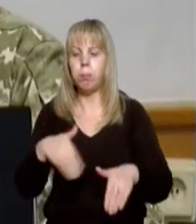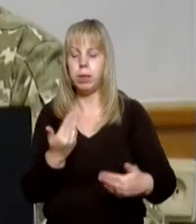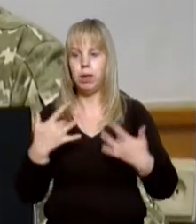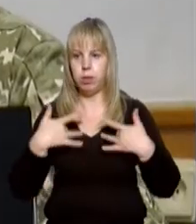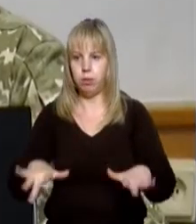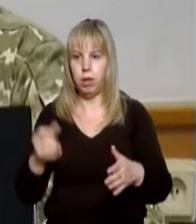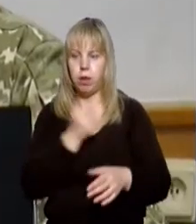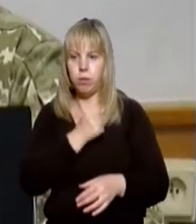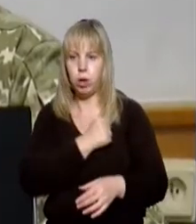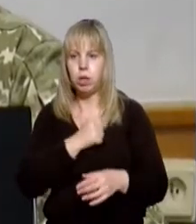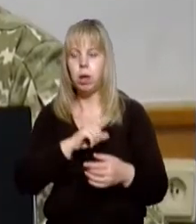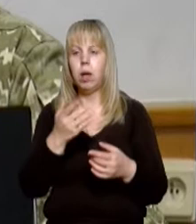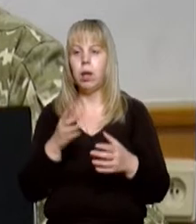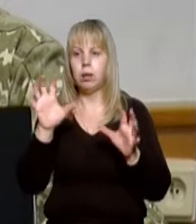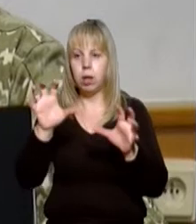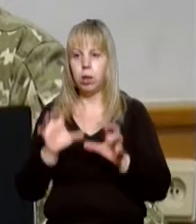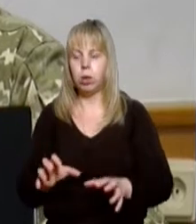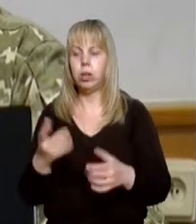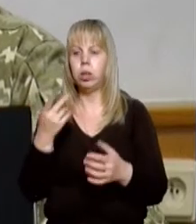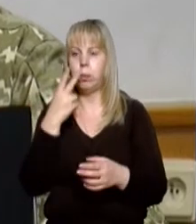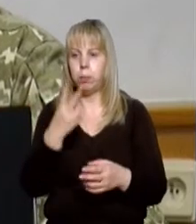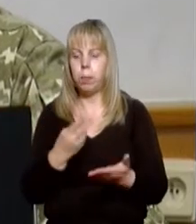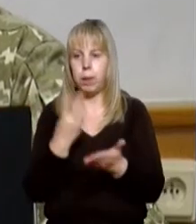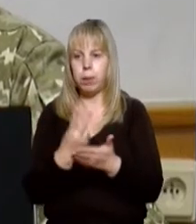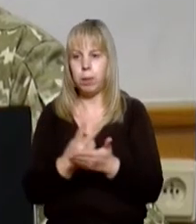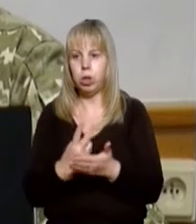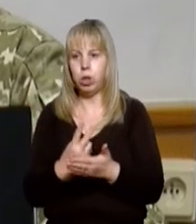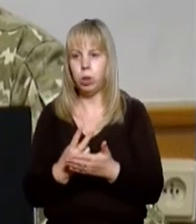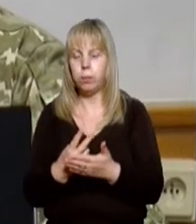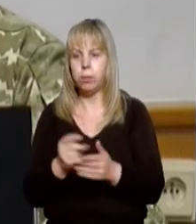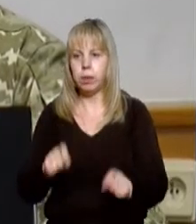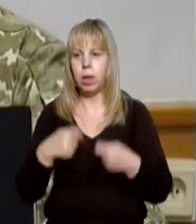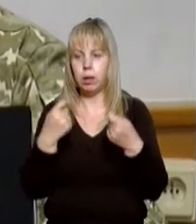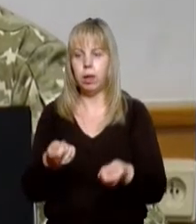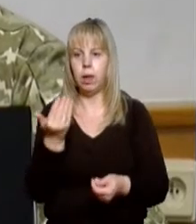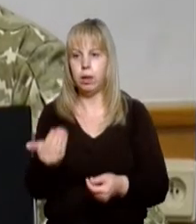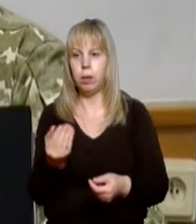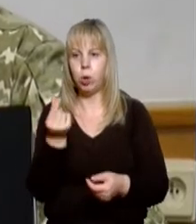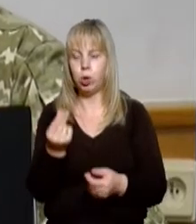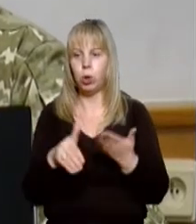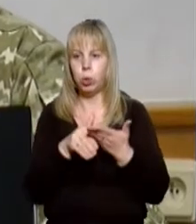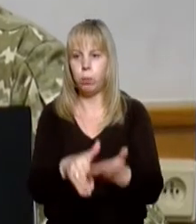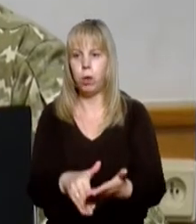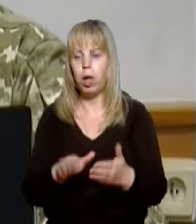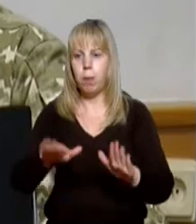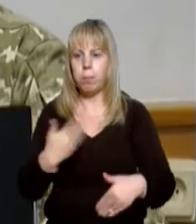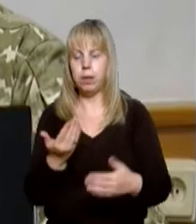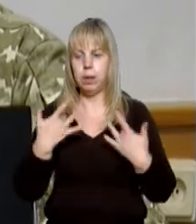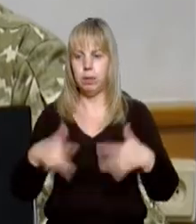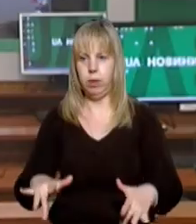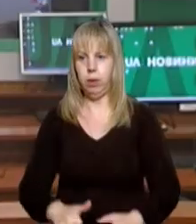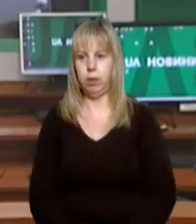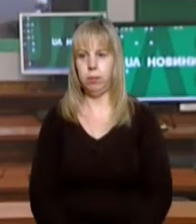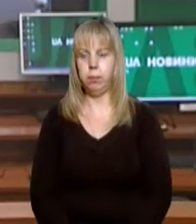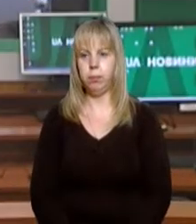строкової військової служби законодавчими актами також передбачено надання їм грошової допомоги після звільнення.